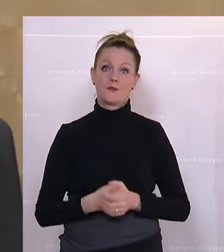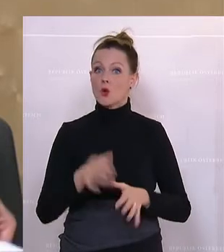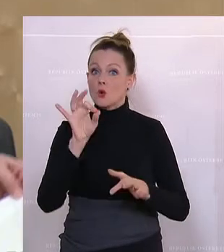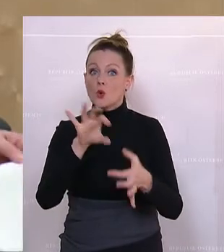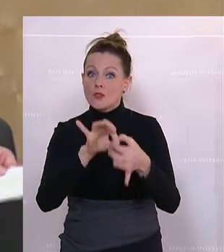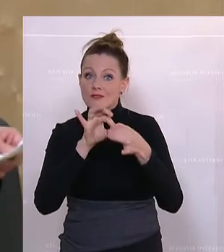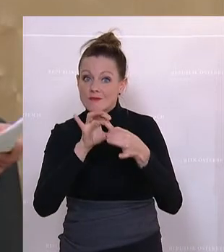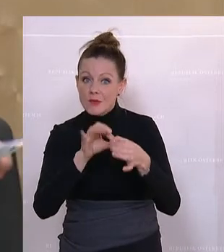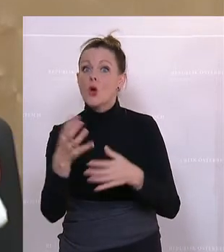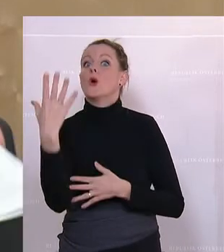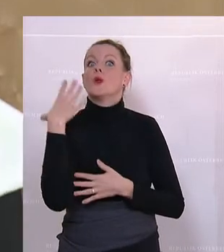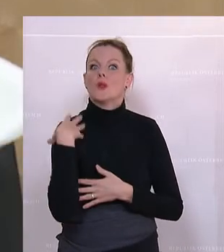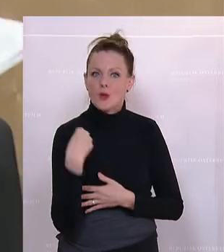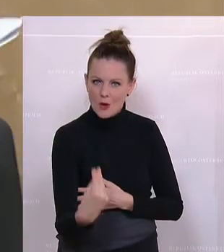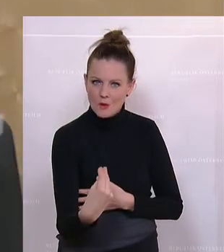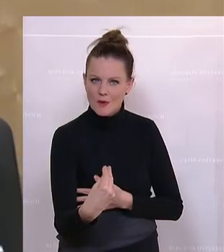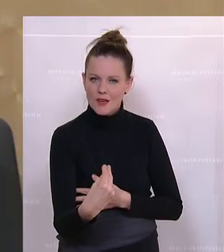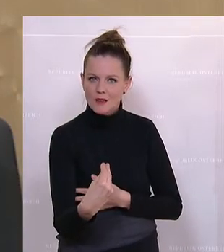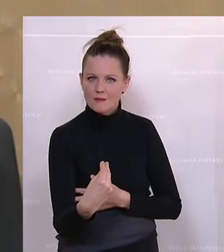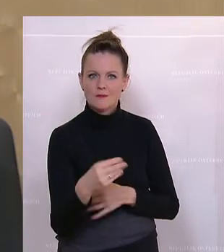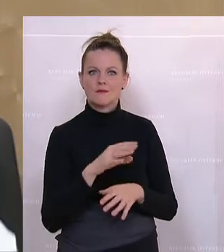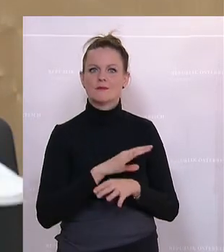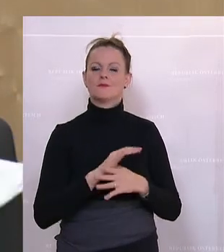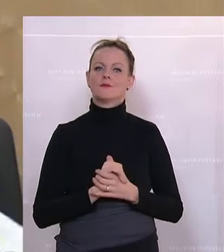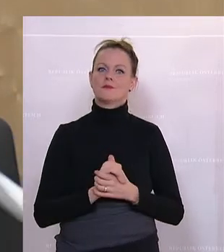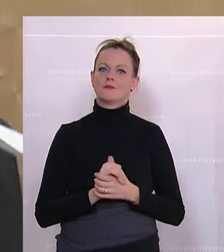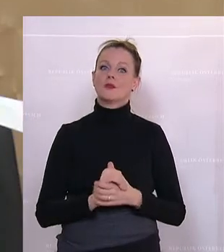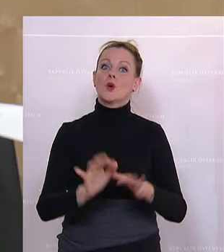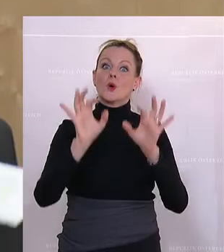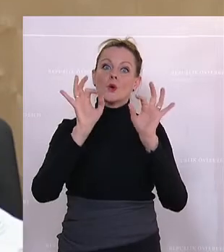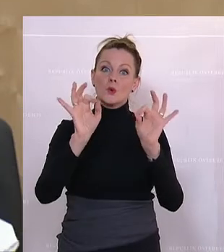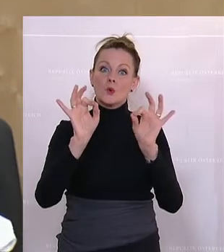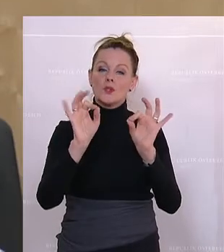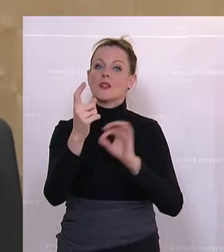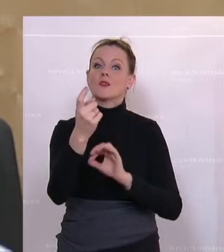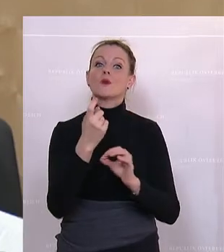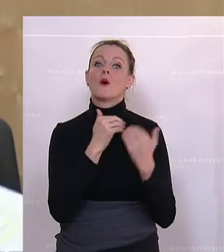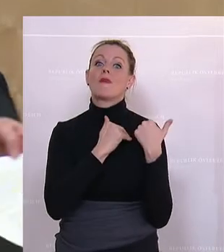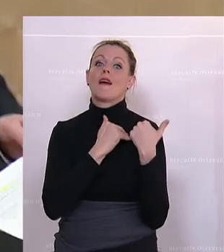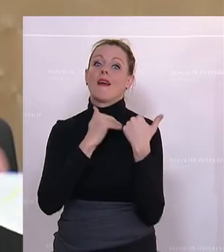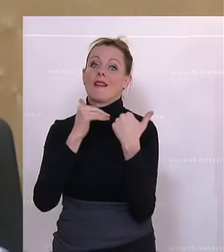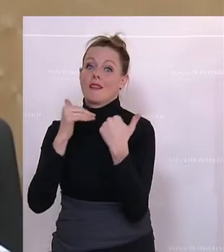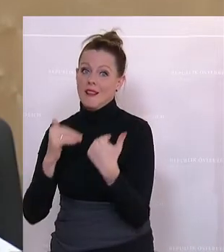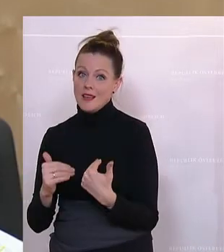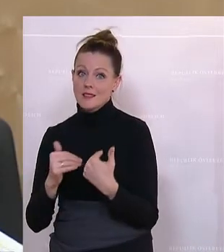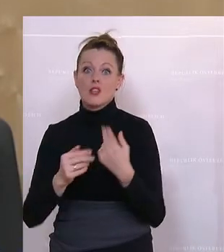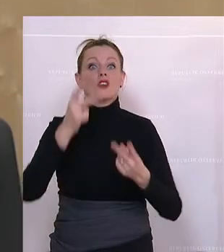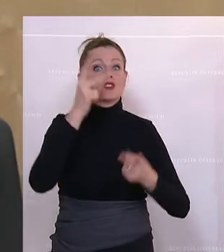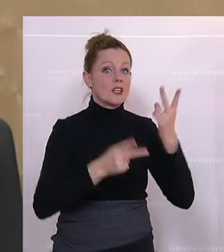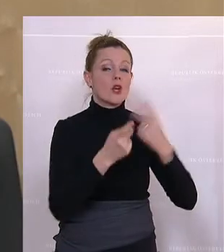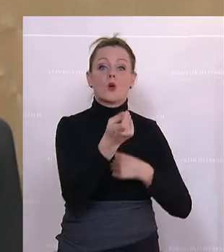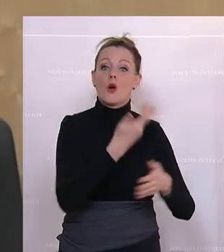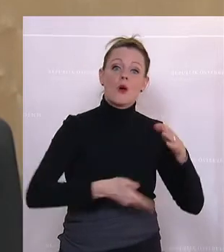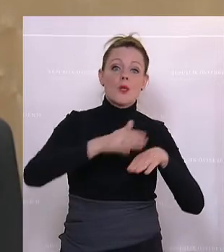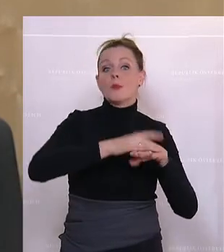Guten sind, noch einmal alles, was drüber steht, das Gute wird entlastet, ja, und das Schädliche wird teurer.